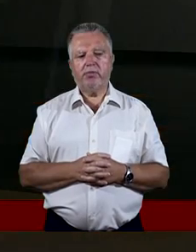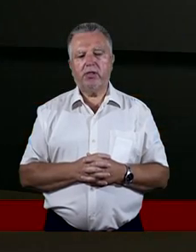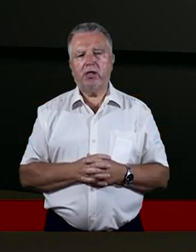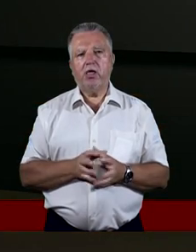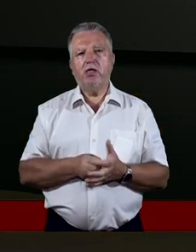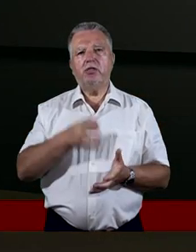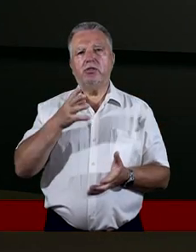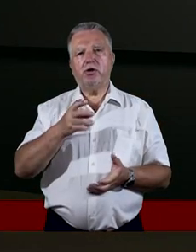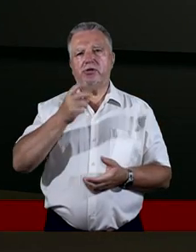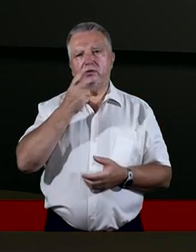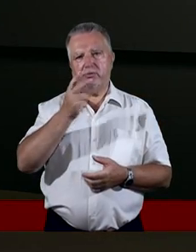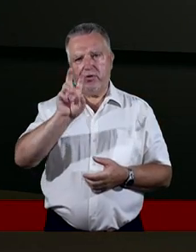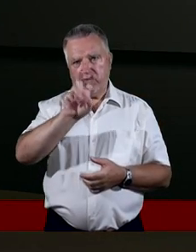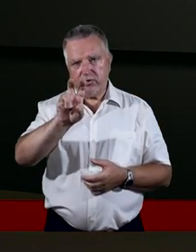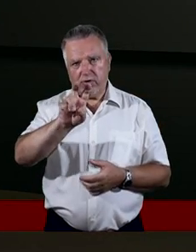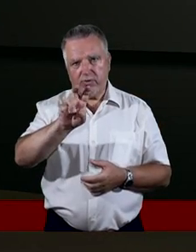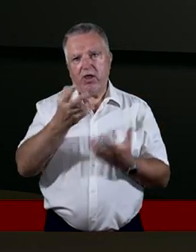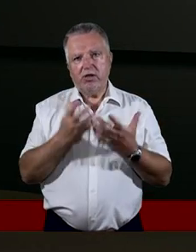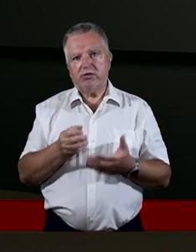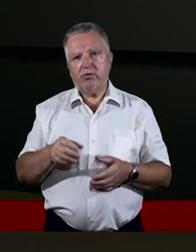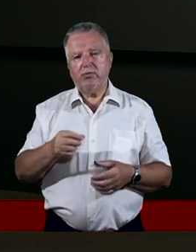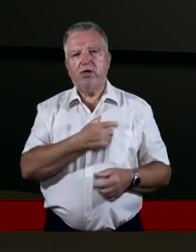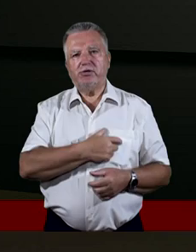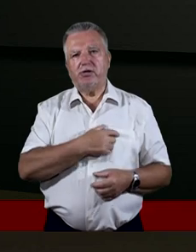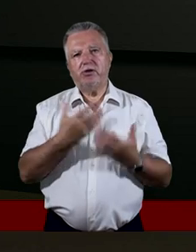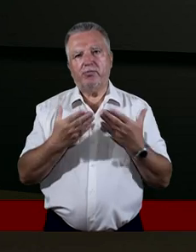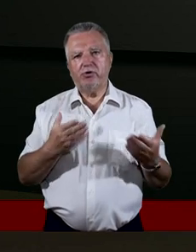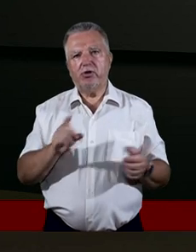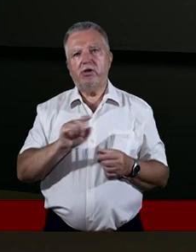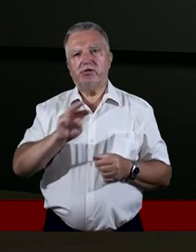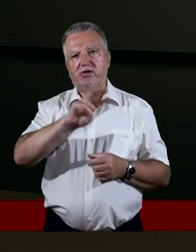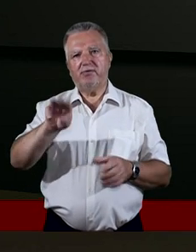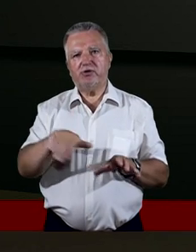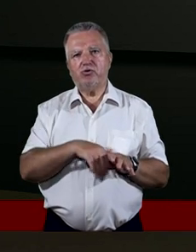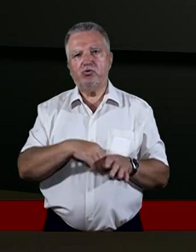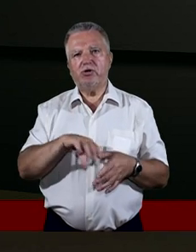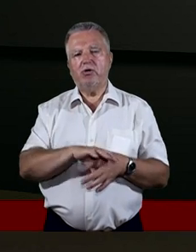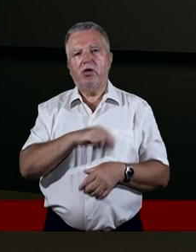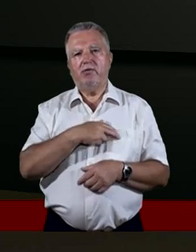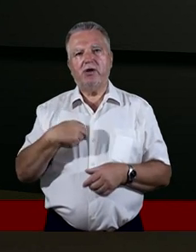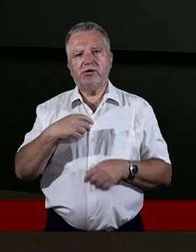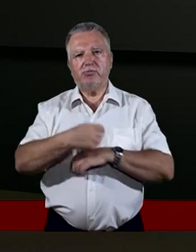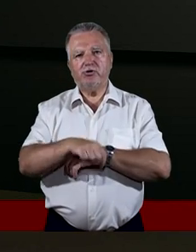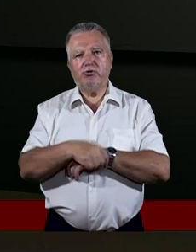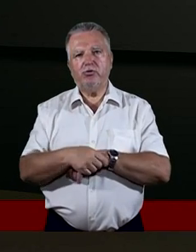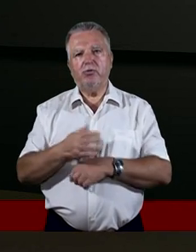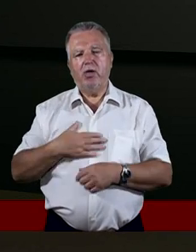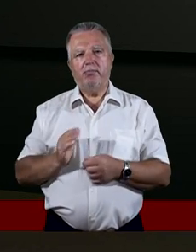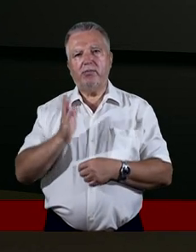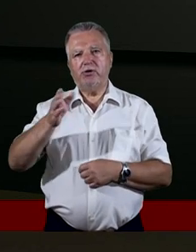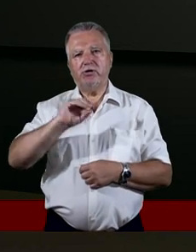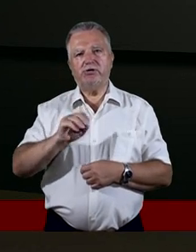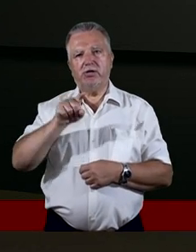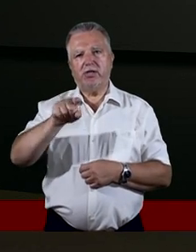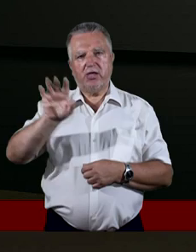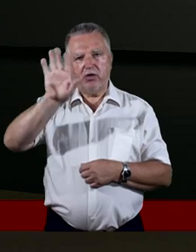Drodzy widzowie, chciałbym serdecznie podziękować za Wasz udział w naszym studium. Mam nadzieję, że takiego